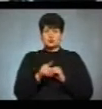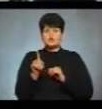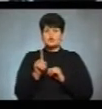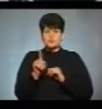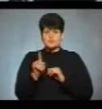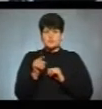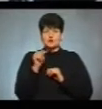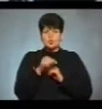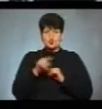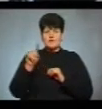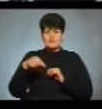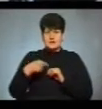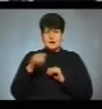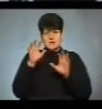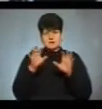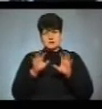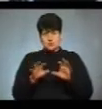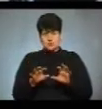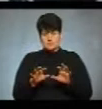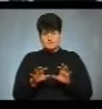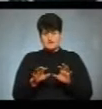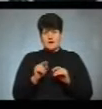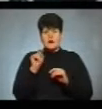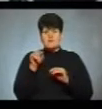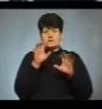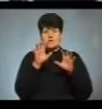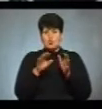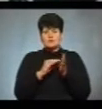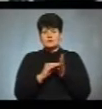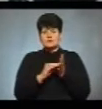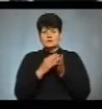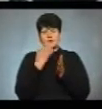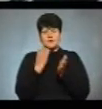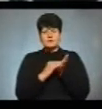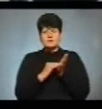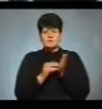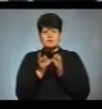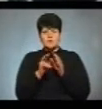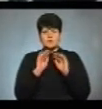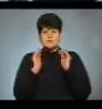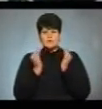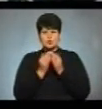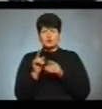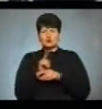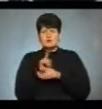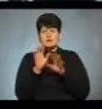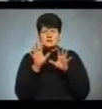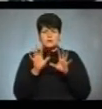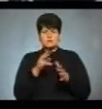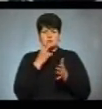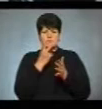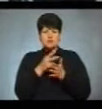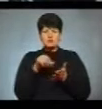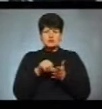того вимагає закон, в законі не написано приходити на стадіон, норма закону передбачає